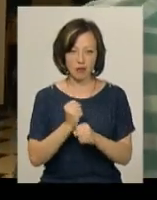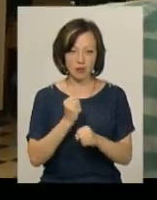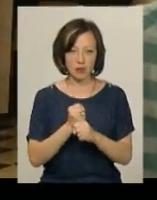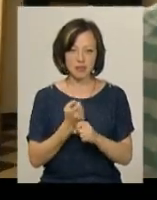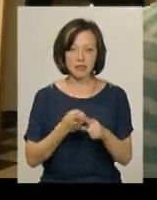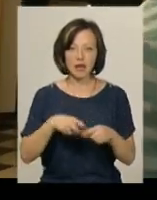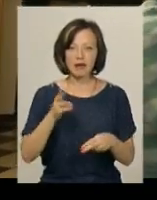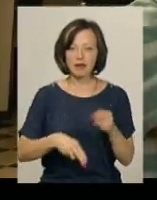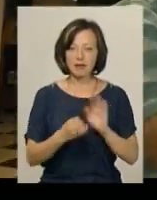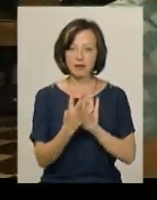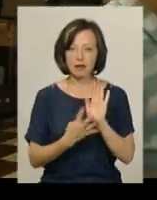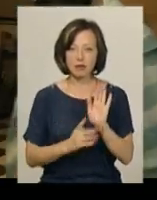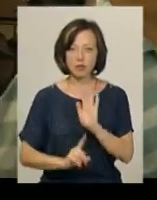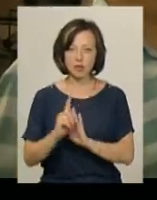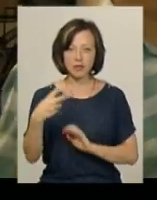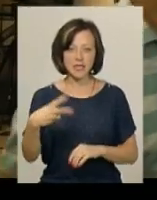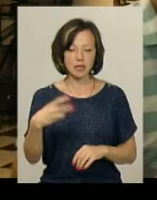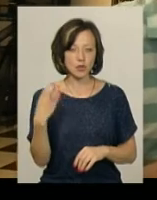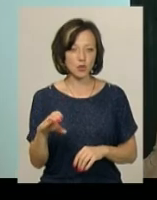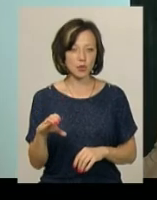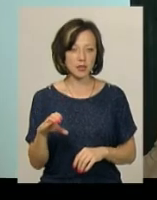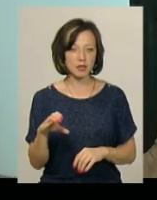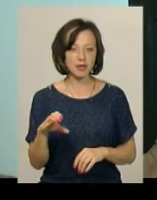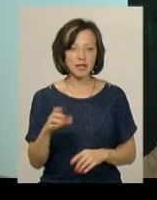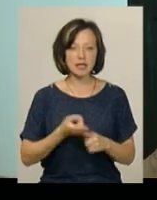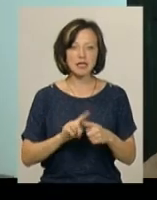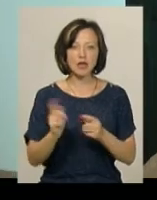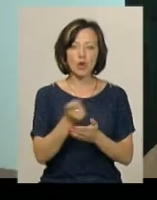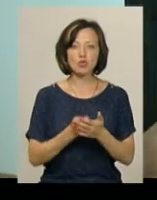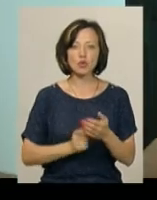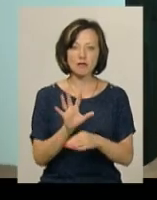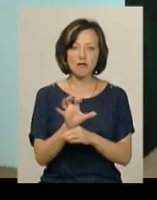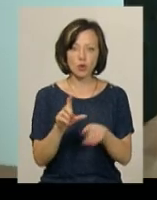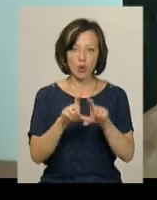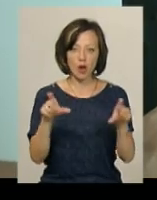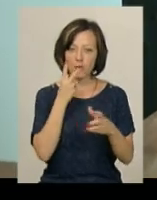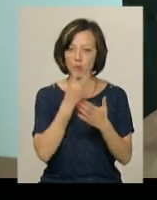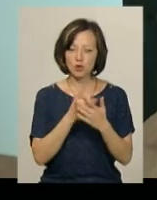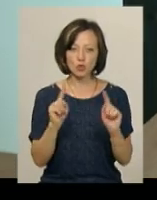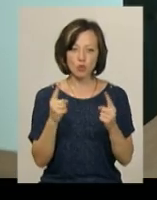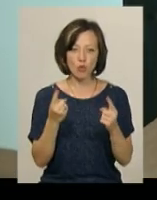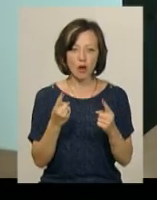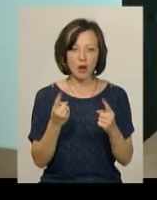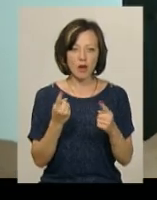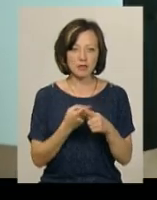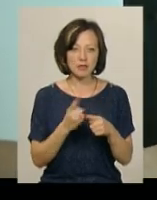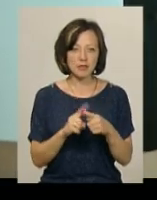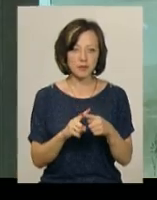Це кінець 19-го, початок 20-го сторіччя. Це художня фотографія. Чому? Подивіться. По-перше,